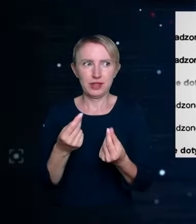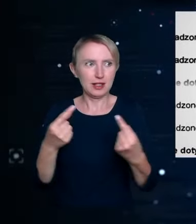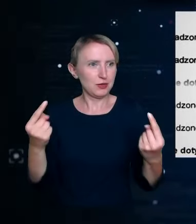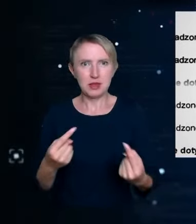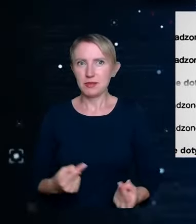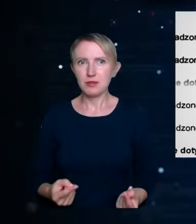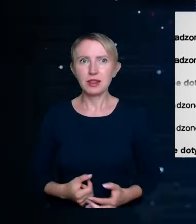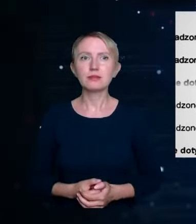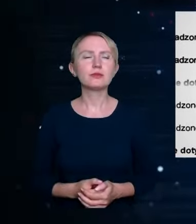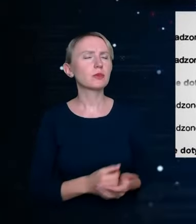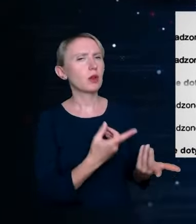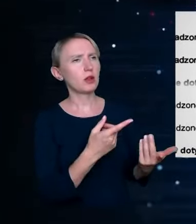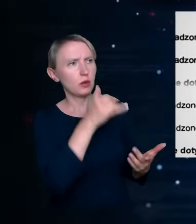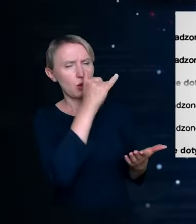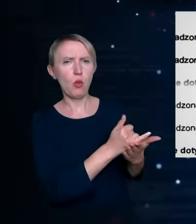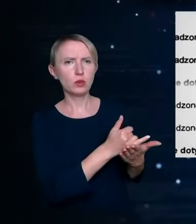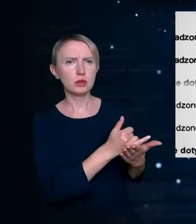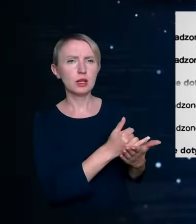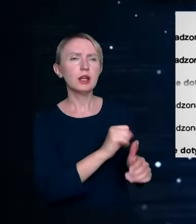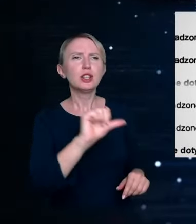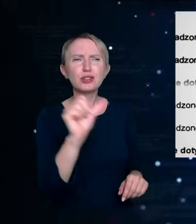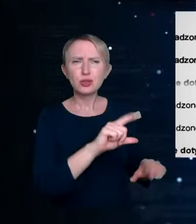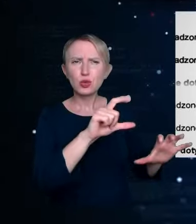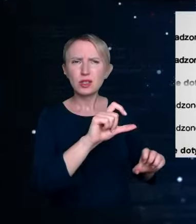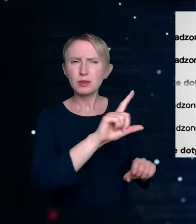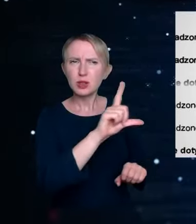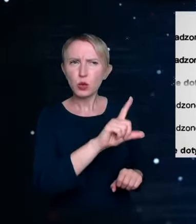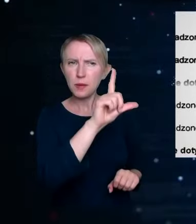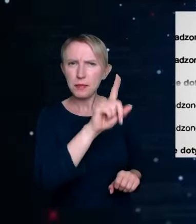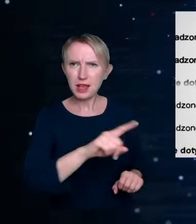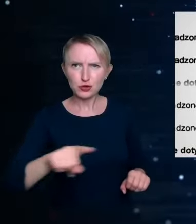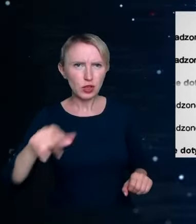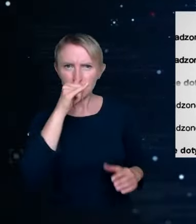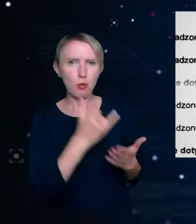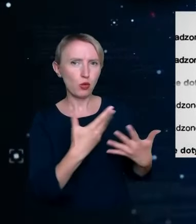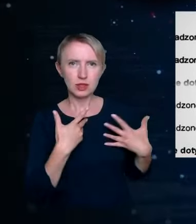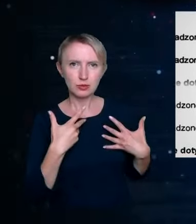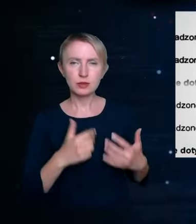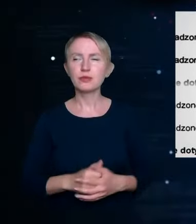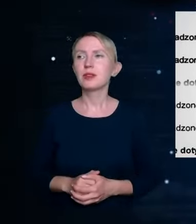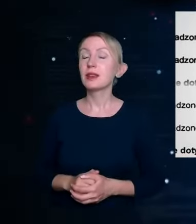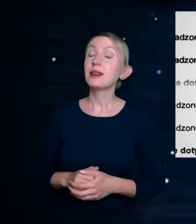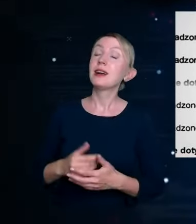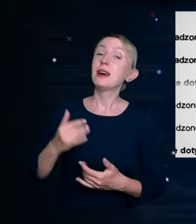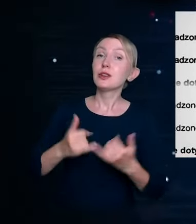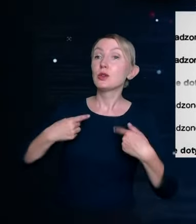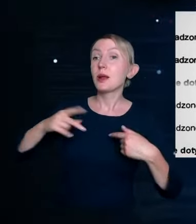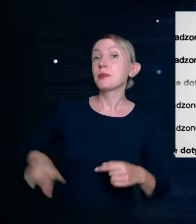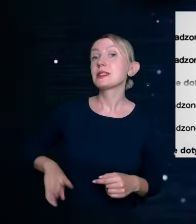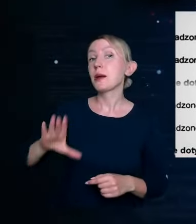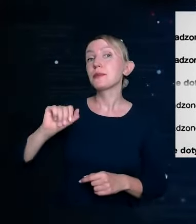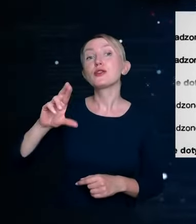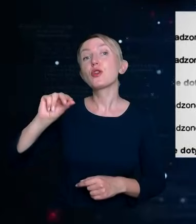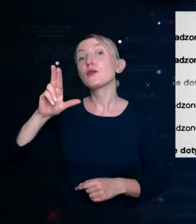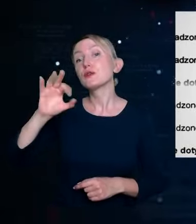kolokwialnie. No zaraz, ale to nie można przeżyć za 1700 złotych miesięcznie? Wie Pan, jakbym był Panią Minister Binkowską, to bym mówił, że tylko